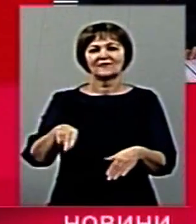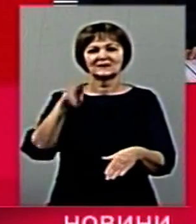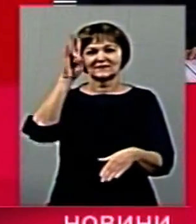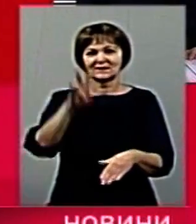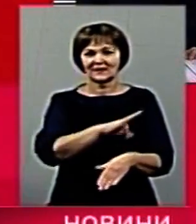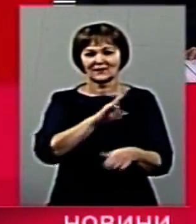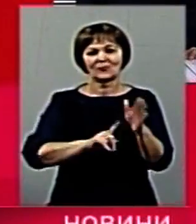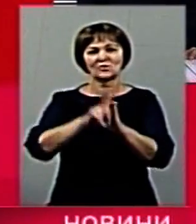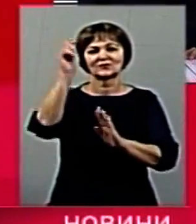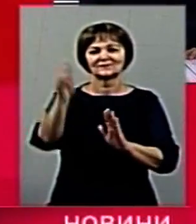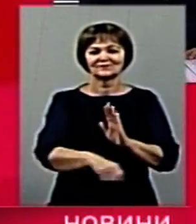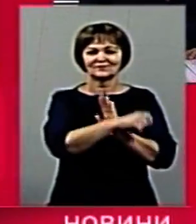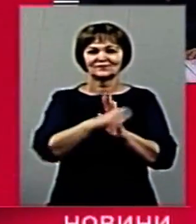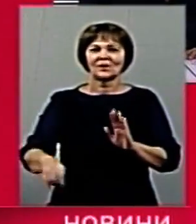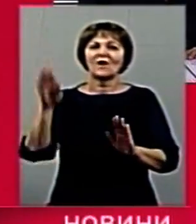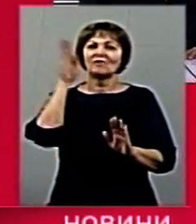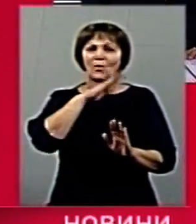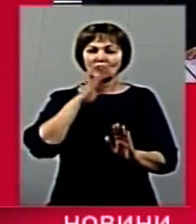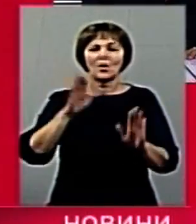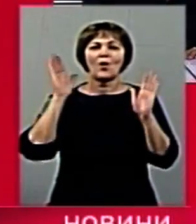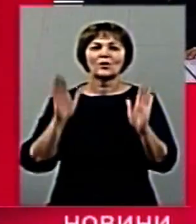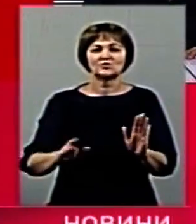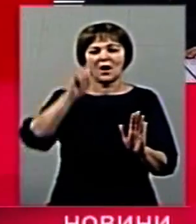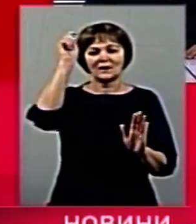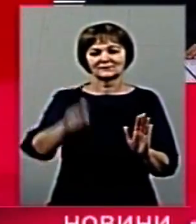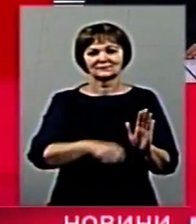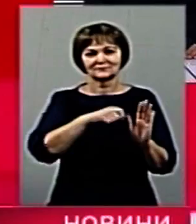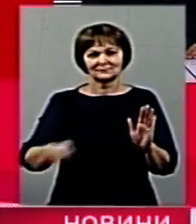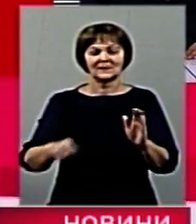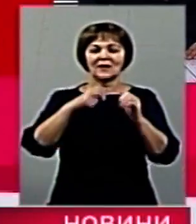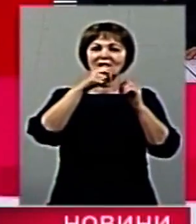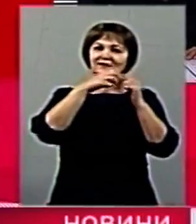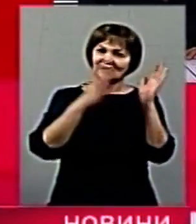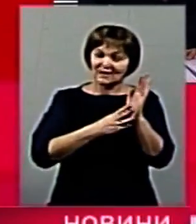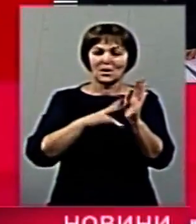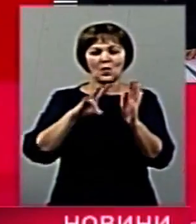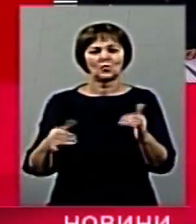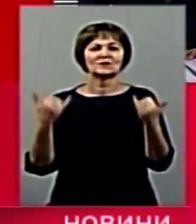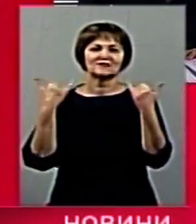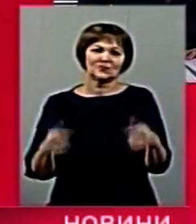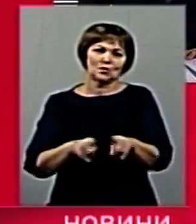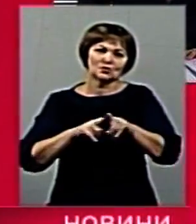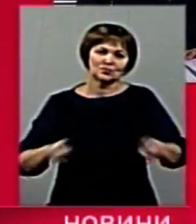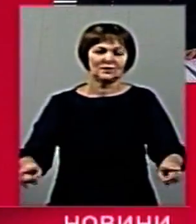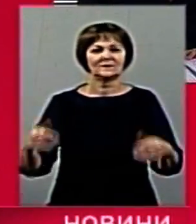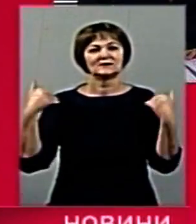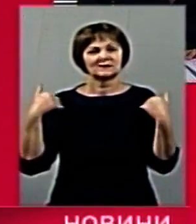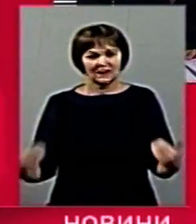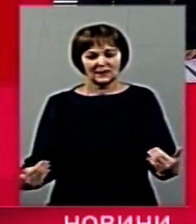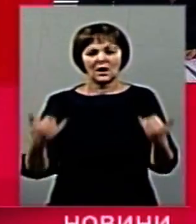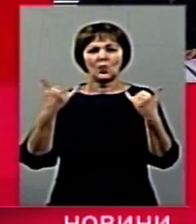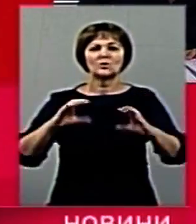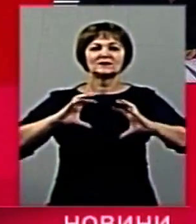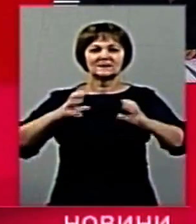храмах розпочали освячувати воду. І хоча водохреща 19 січня освячена сьогодні, вода має особливу силу. У